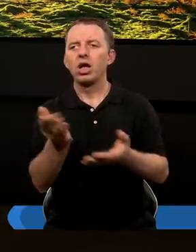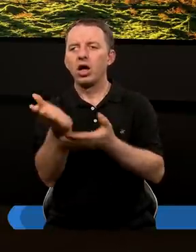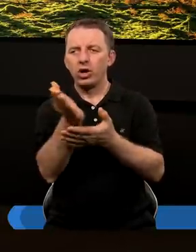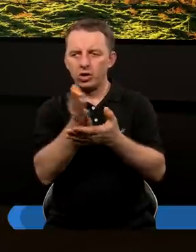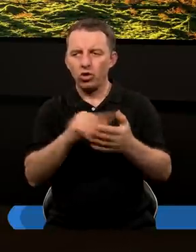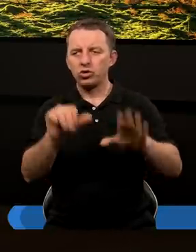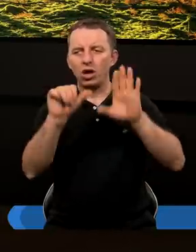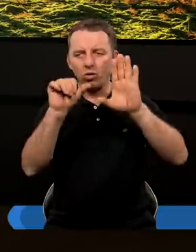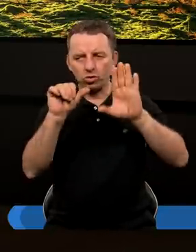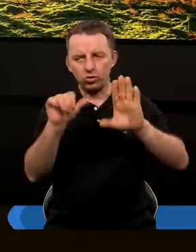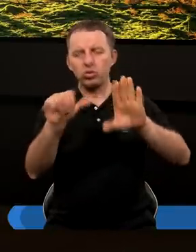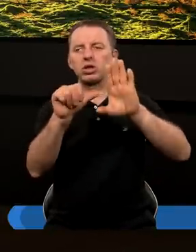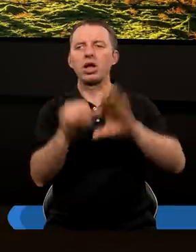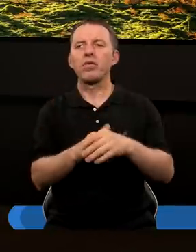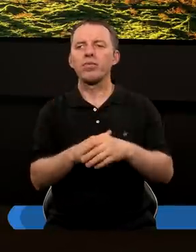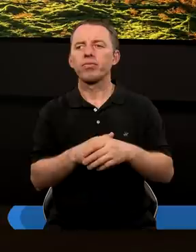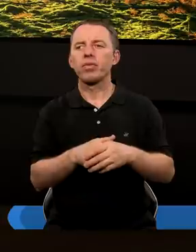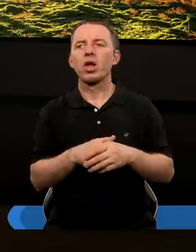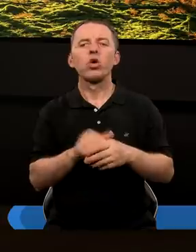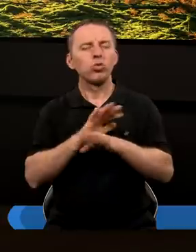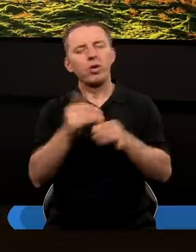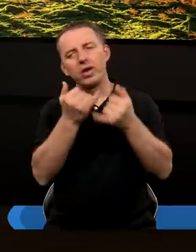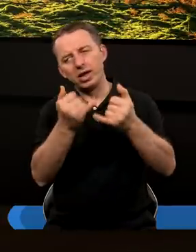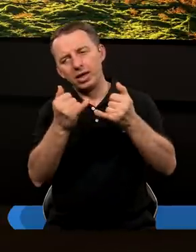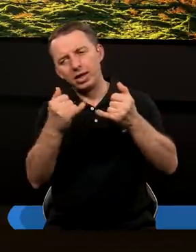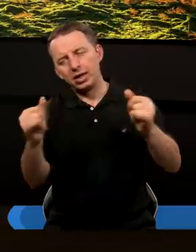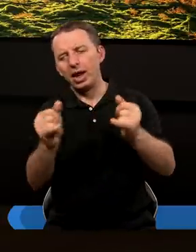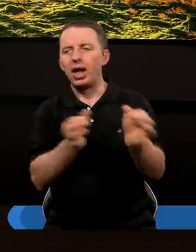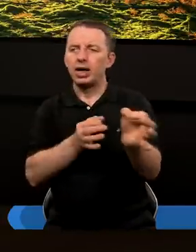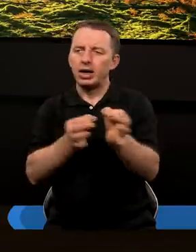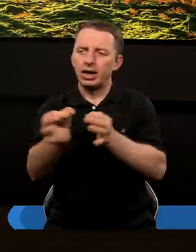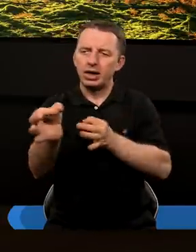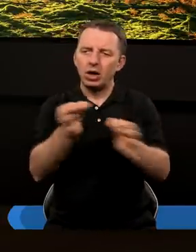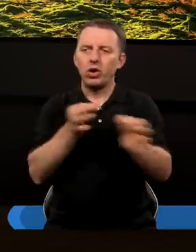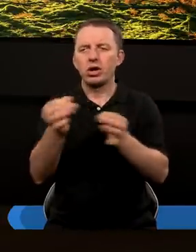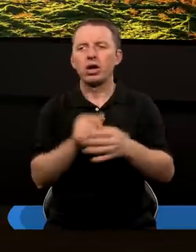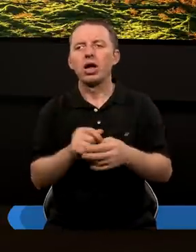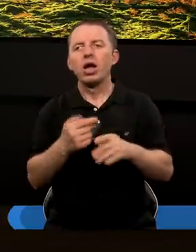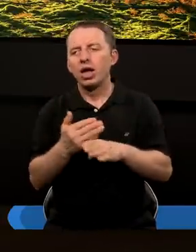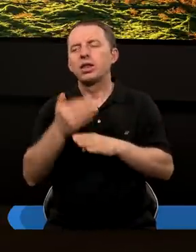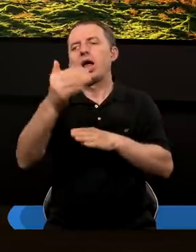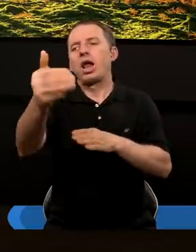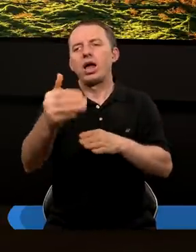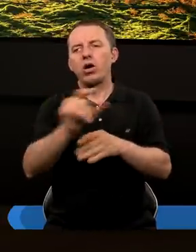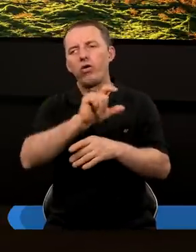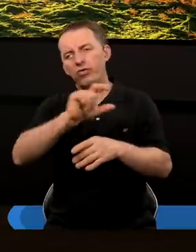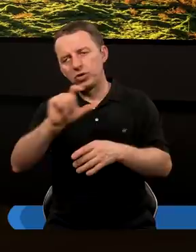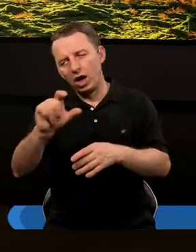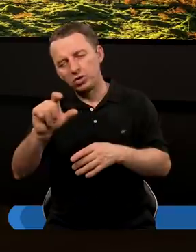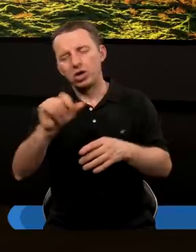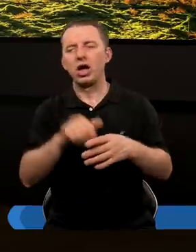rozdział szósty, a to jest zupełnie inna historia. Przenosimy się dosyć daleko w czasie.